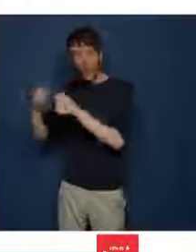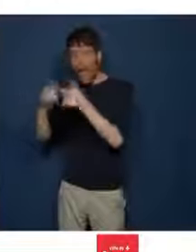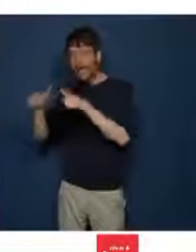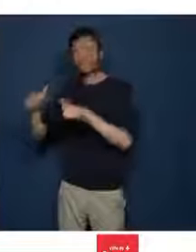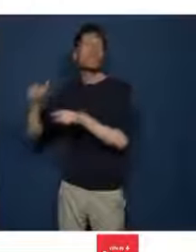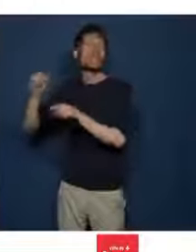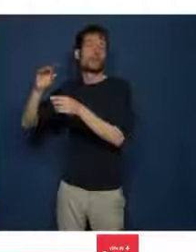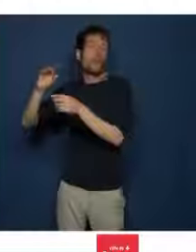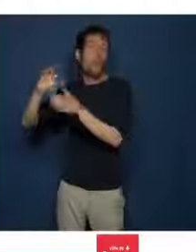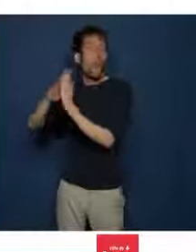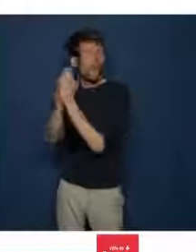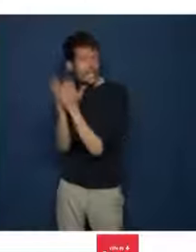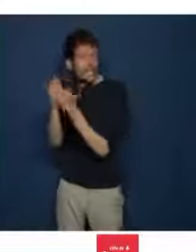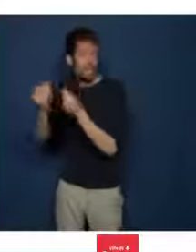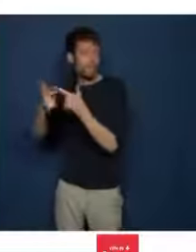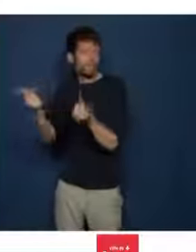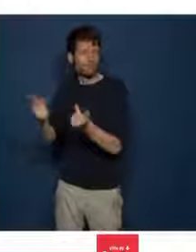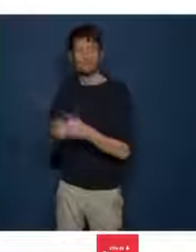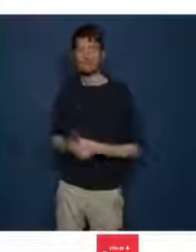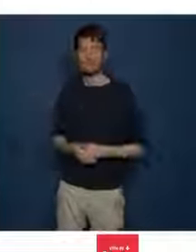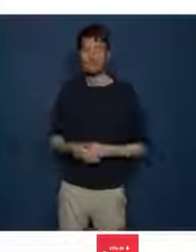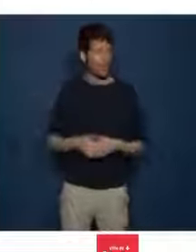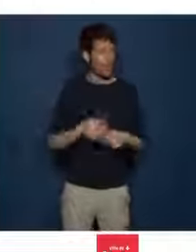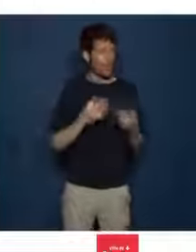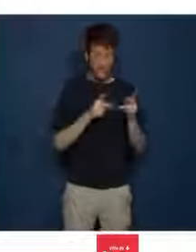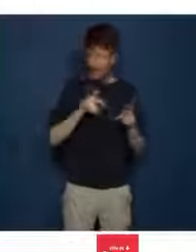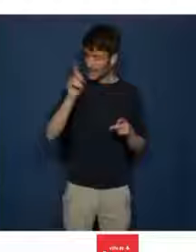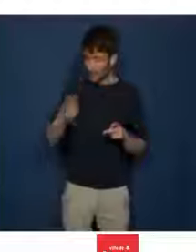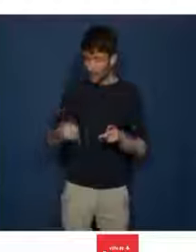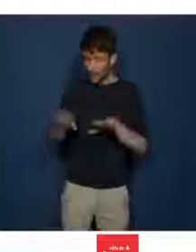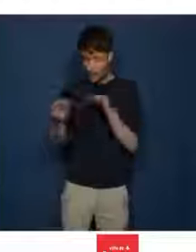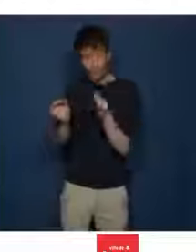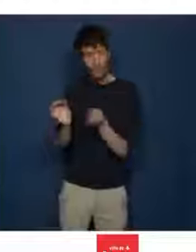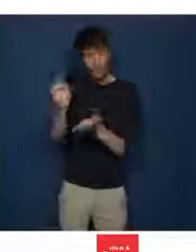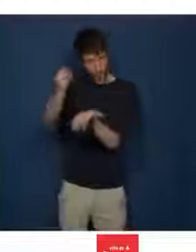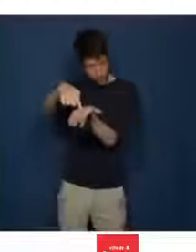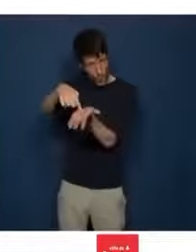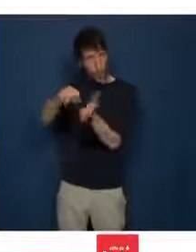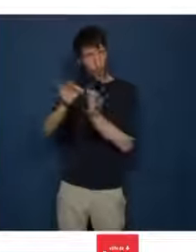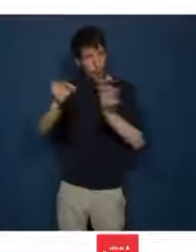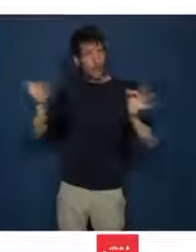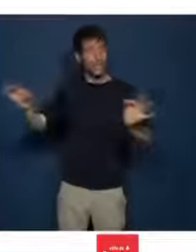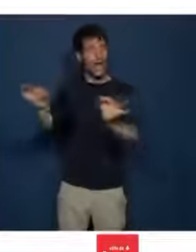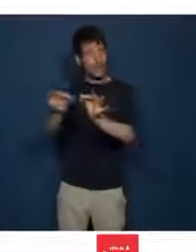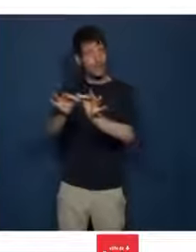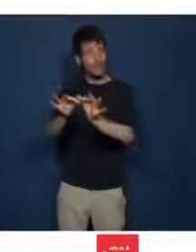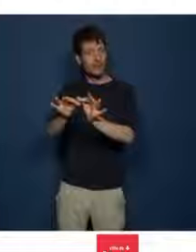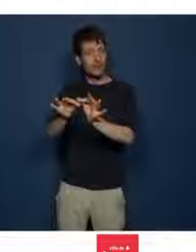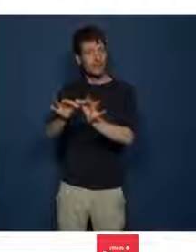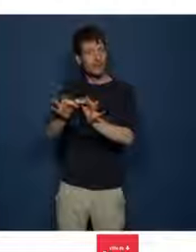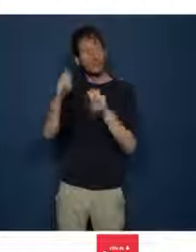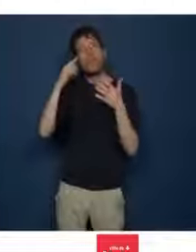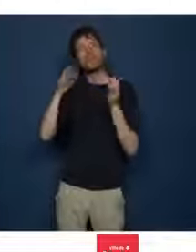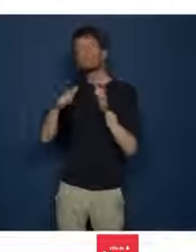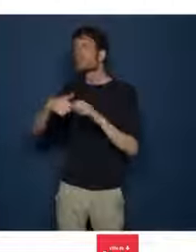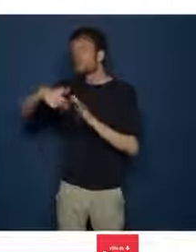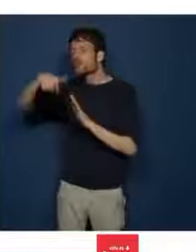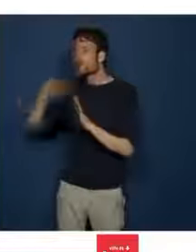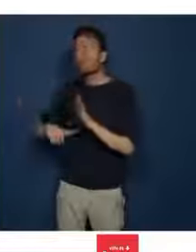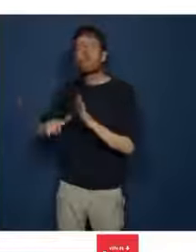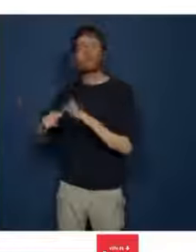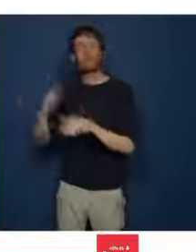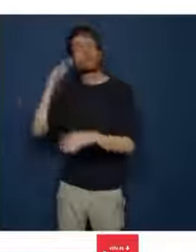se mettre en quête d'un local répondant à ses nécessités impérieuses, à bref délai, avant que les deux mois de garde-meuble ne soient achevés.